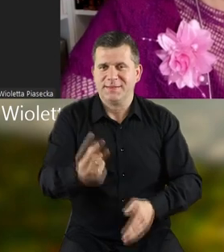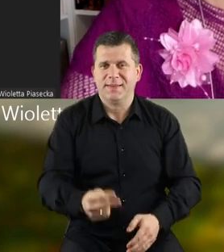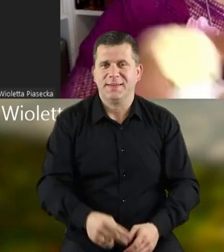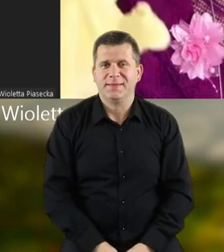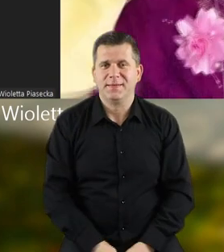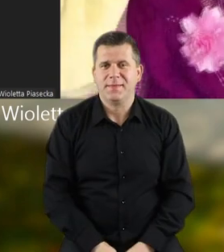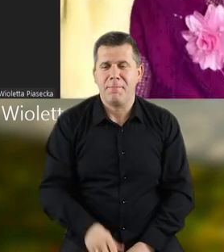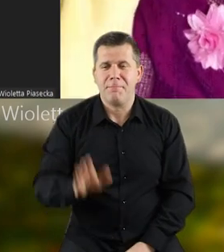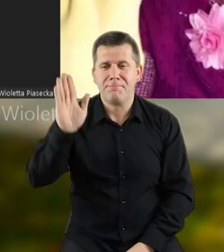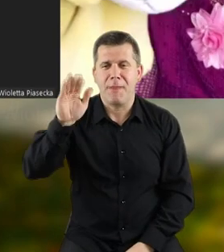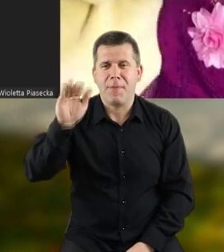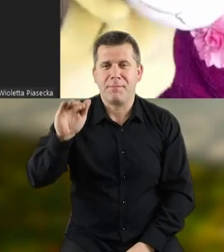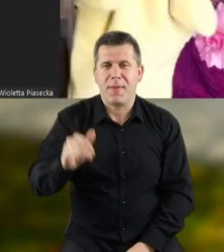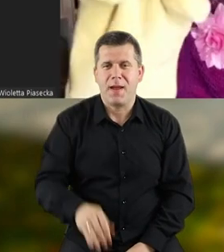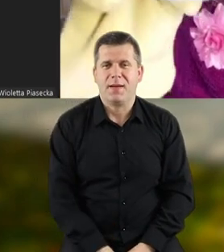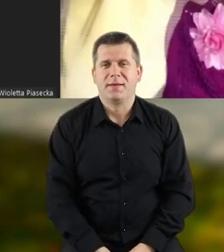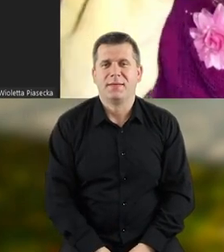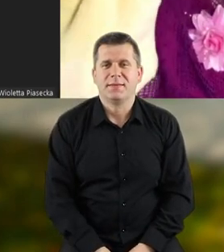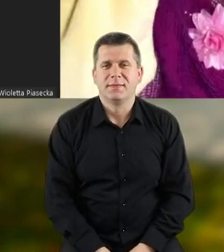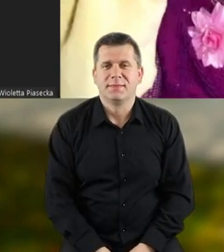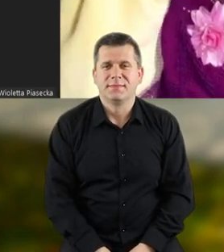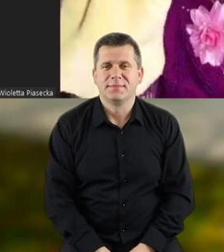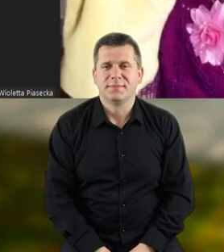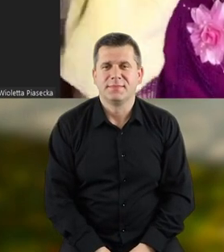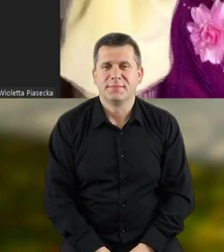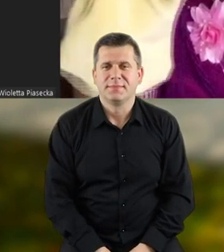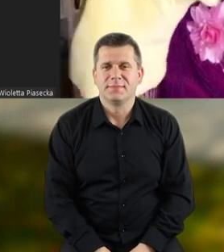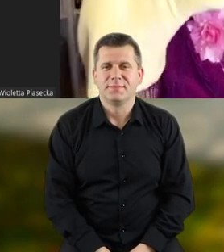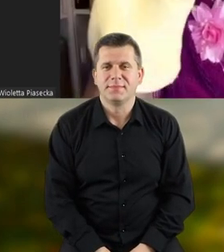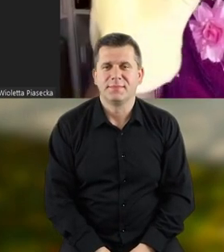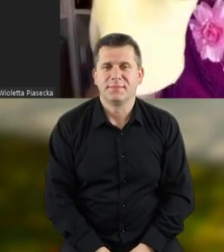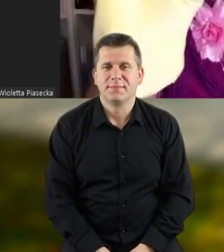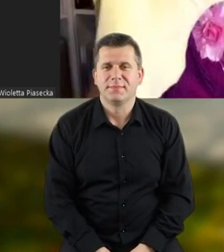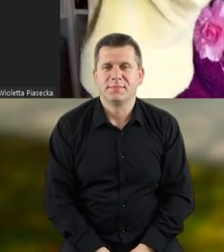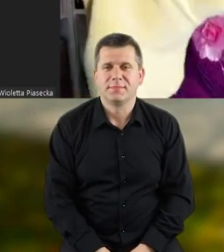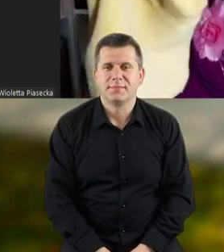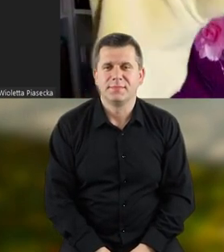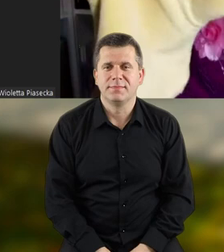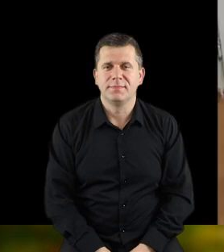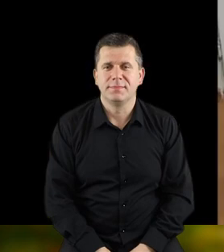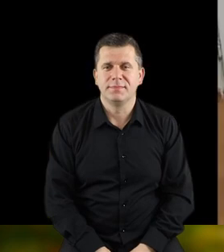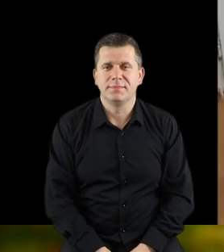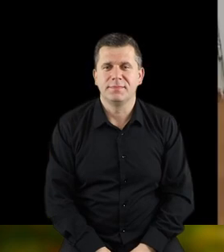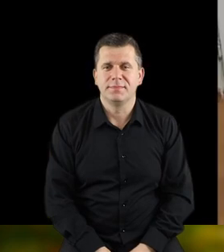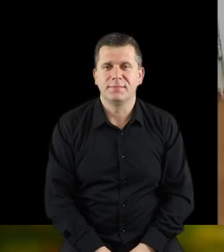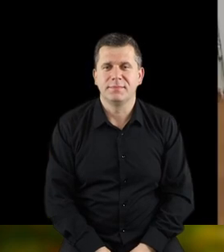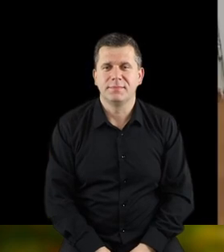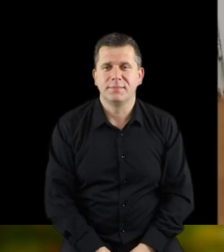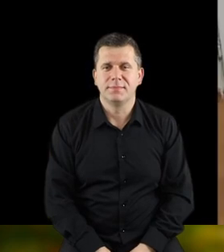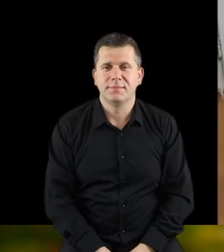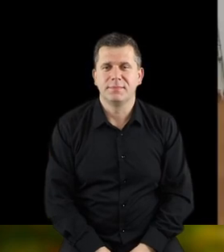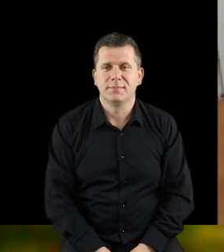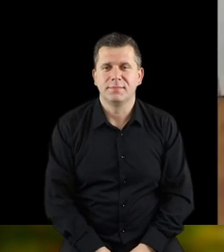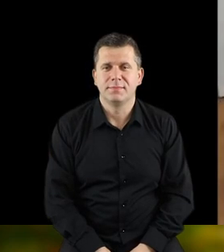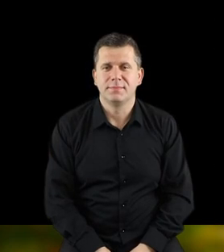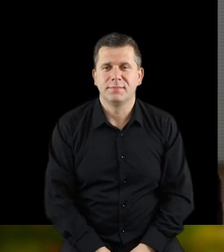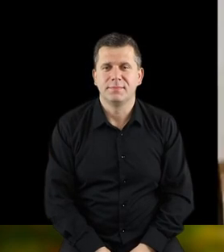Pa, pa, pa, pa, pa.